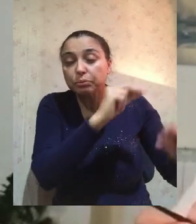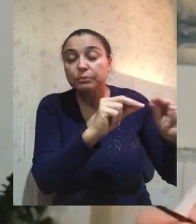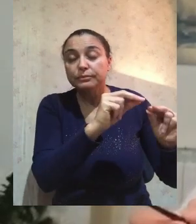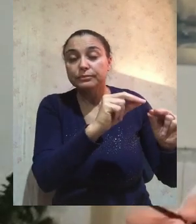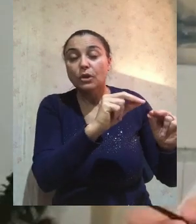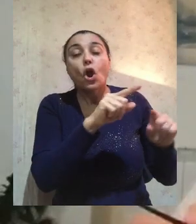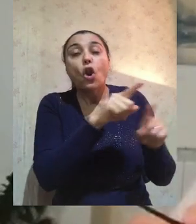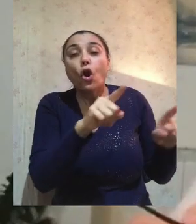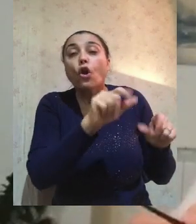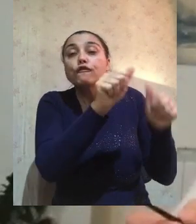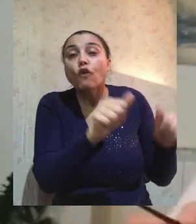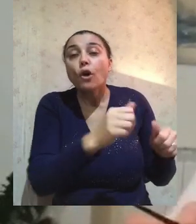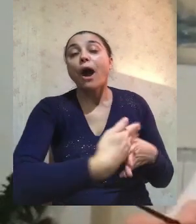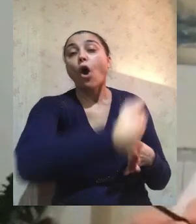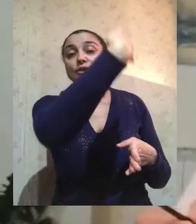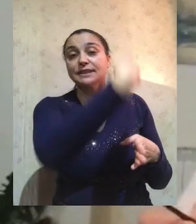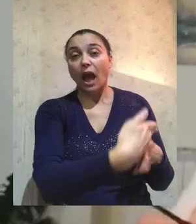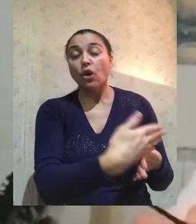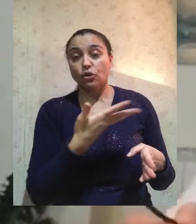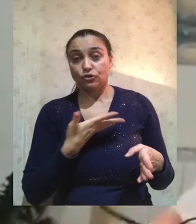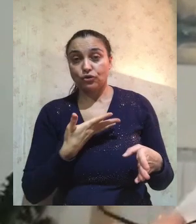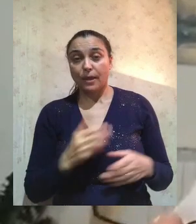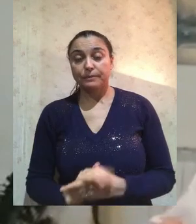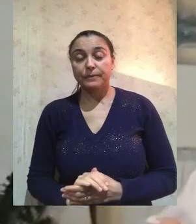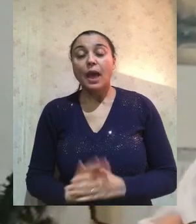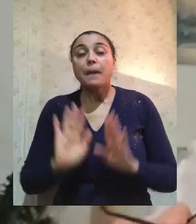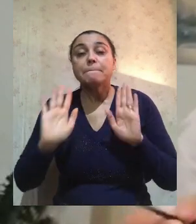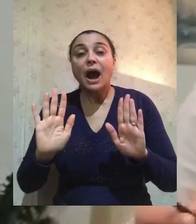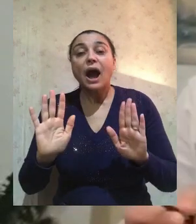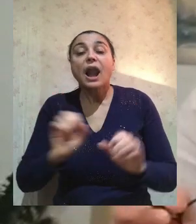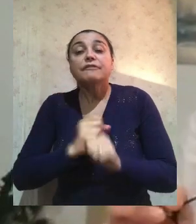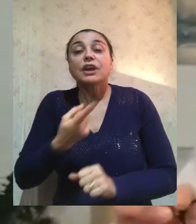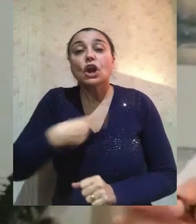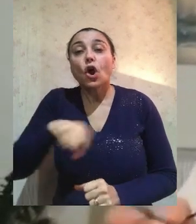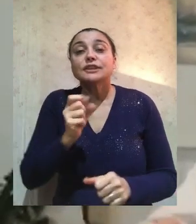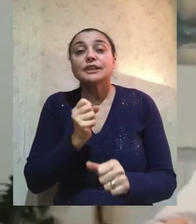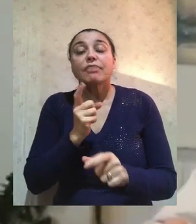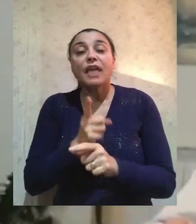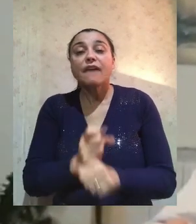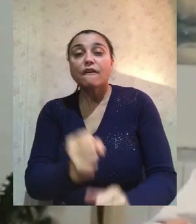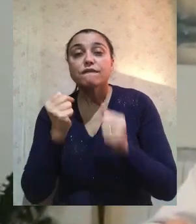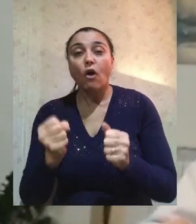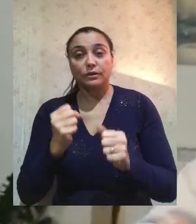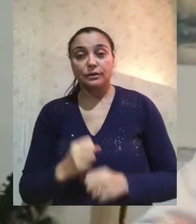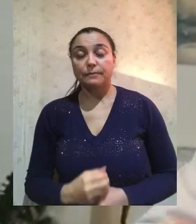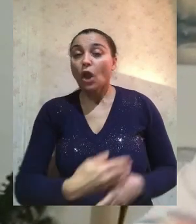una fede che non si fa intimidire da questo, che non si fa ostacolare dalla folla e nemmeno dagli ostacoli fisici.